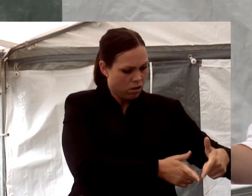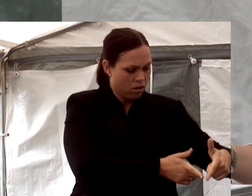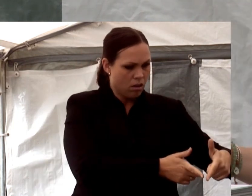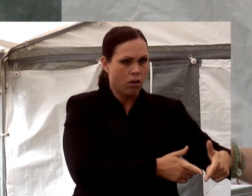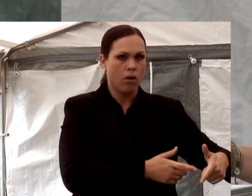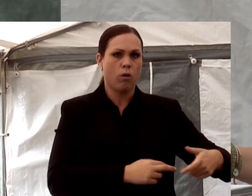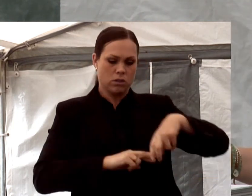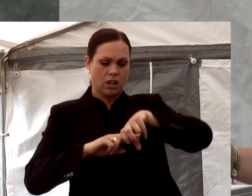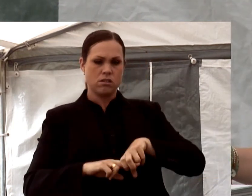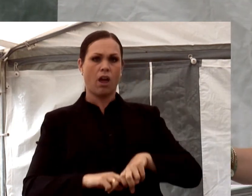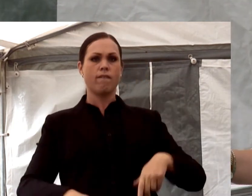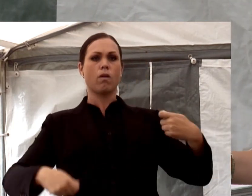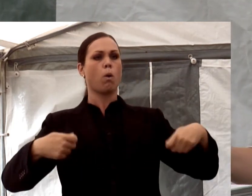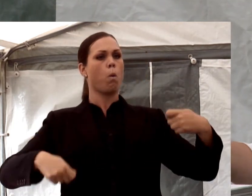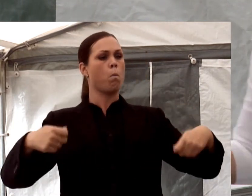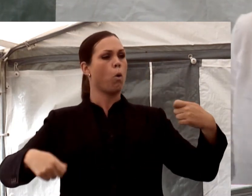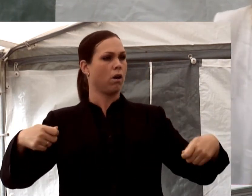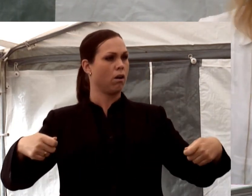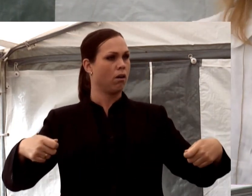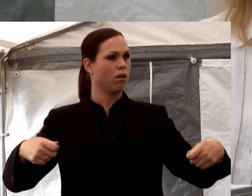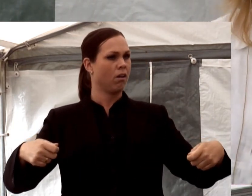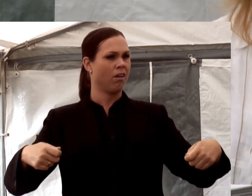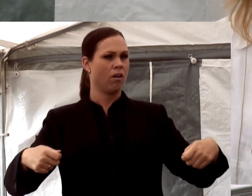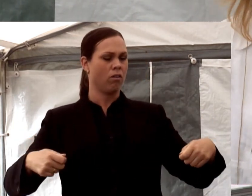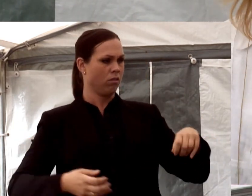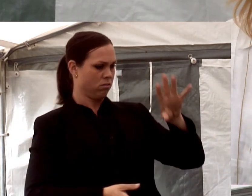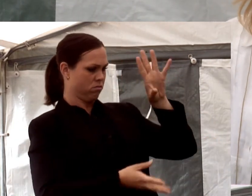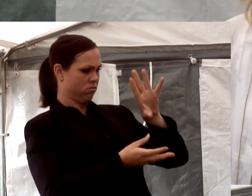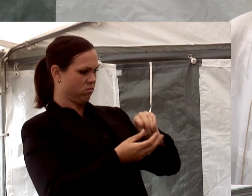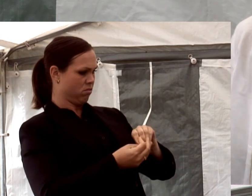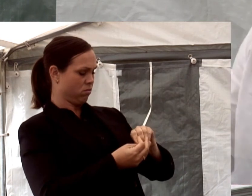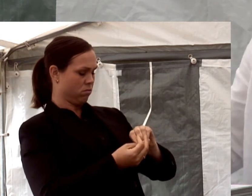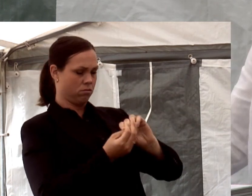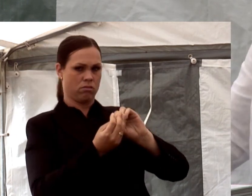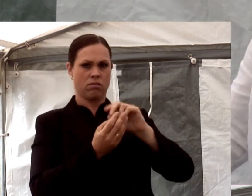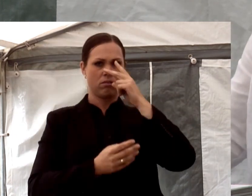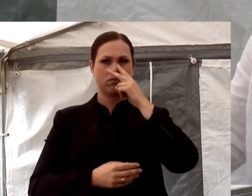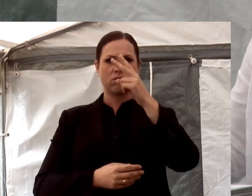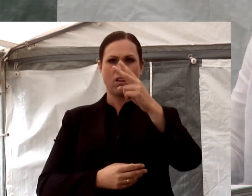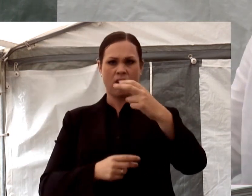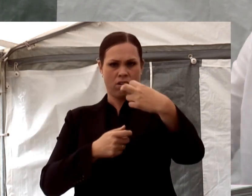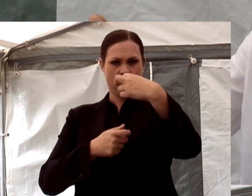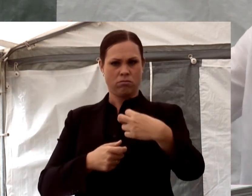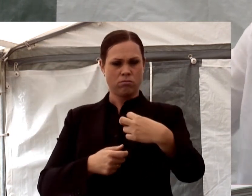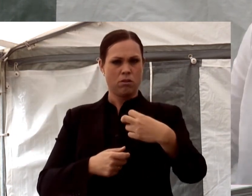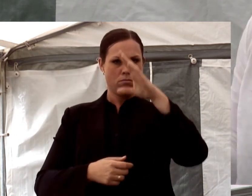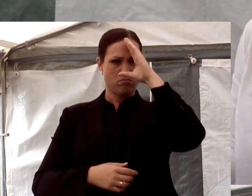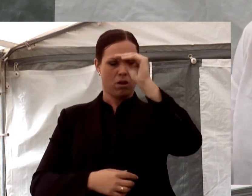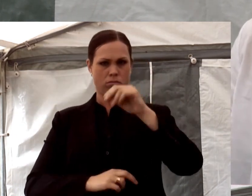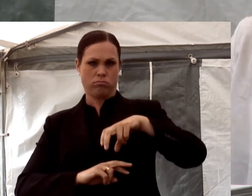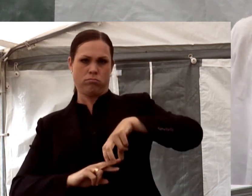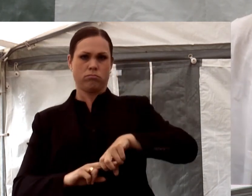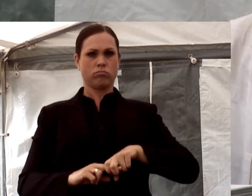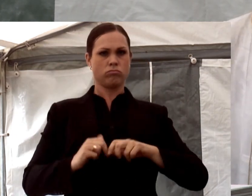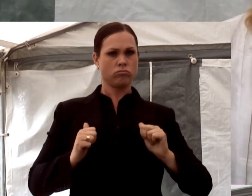plats bakom trummorna. Och där förändras hela hans uppsyn. Han blir rak i ryggen, huvudet